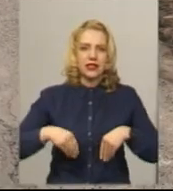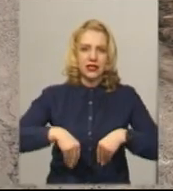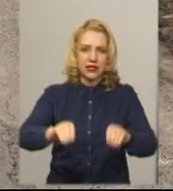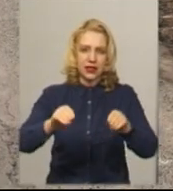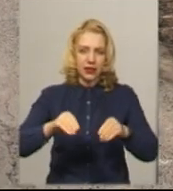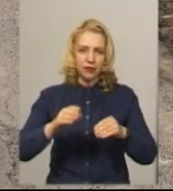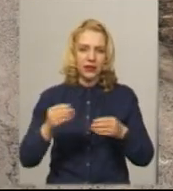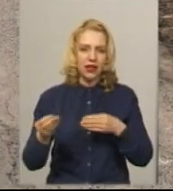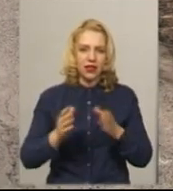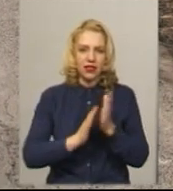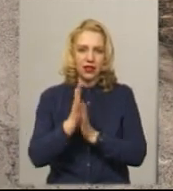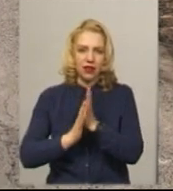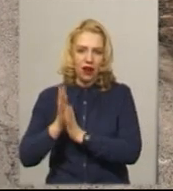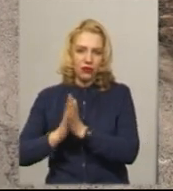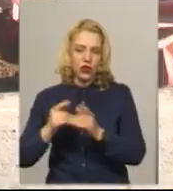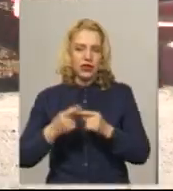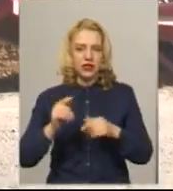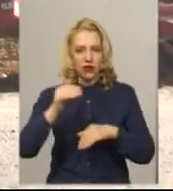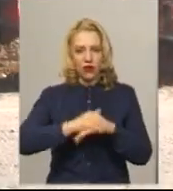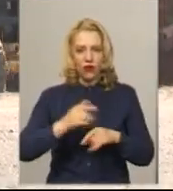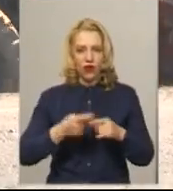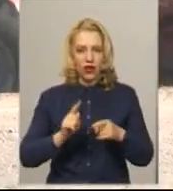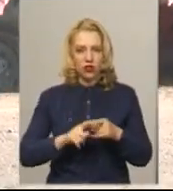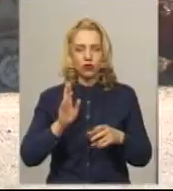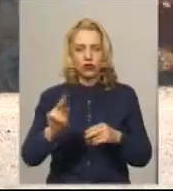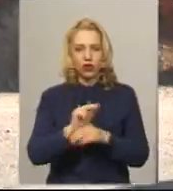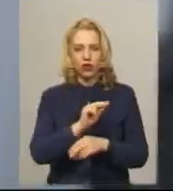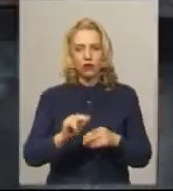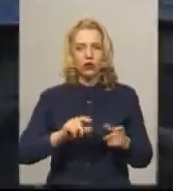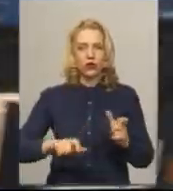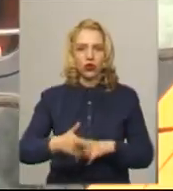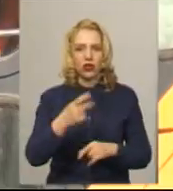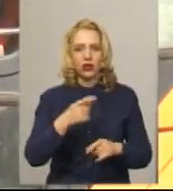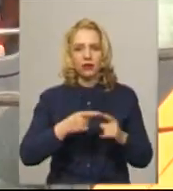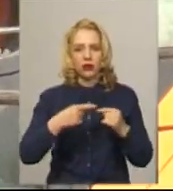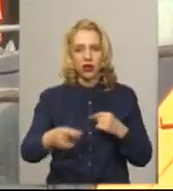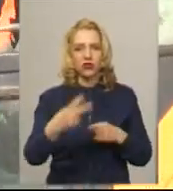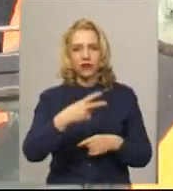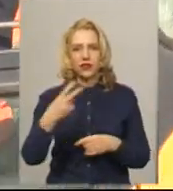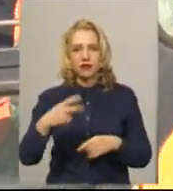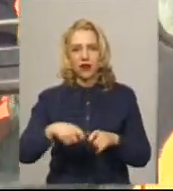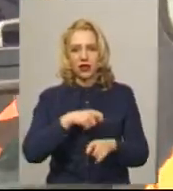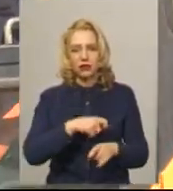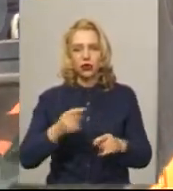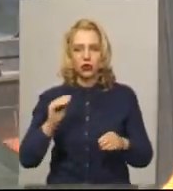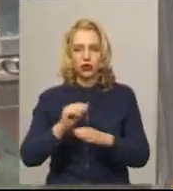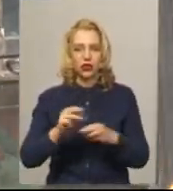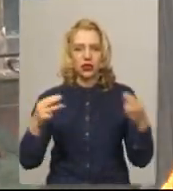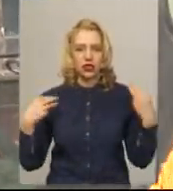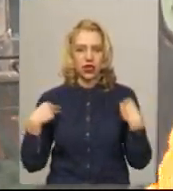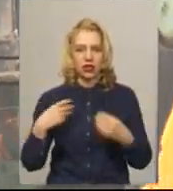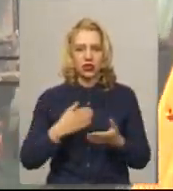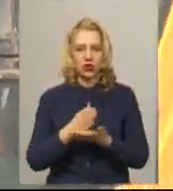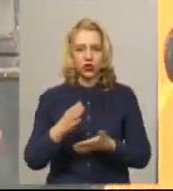Цьогоріч планують завершити ремонт цієї об'їзної дороги Хмельницького протяжністю 23 кілометри, додає виконувач обов'язки начальника служби автомобільних доріг